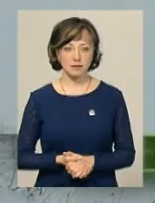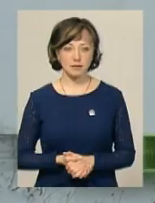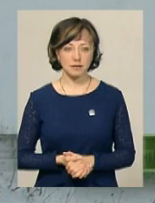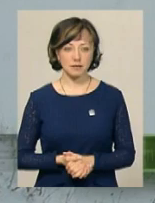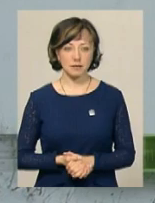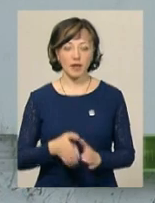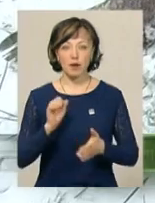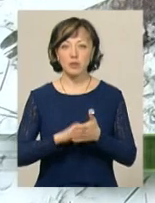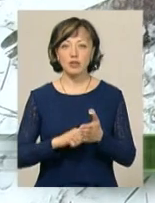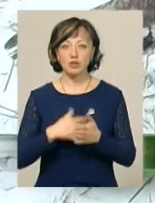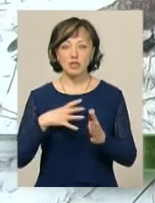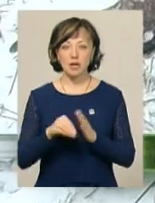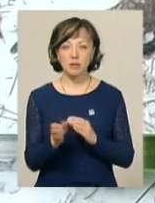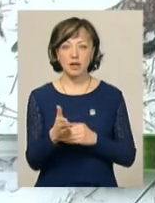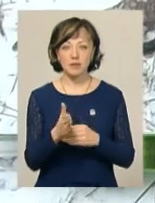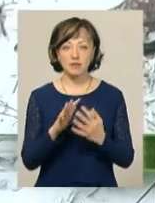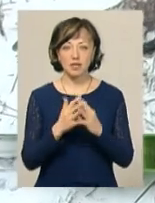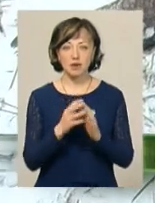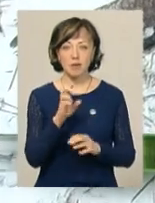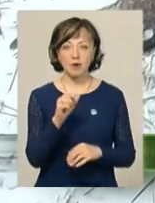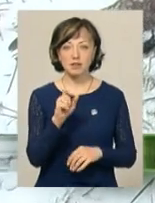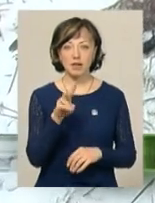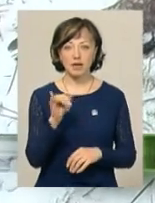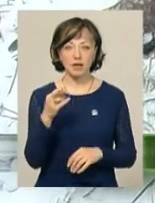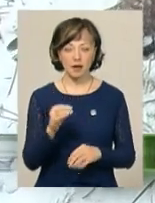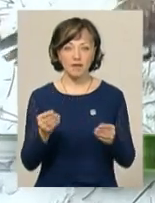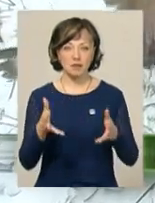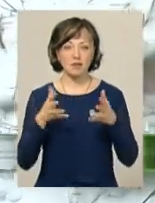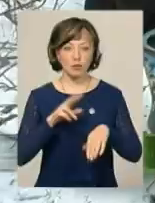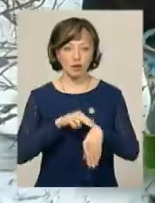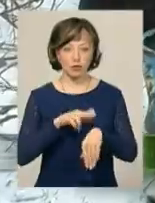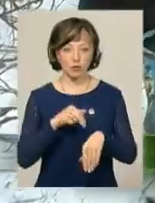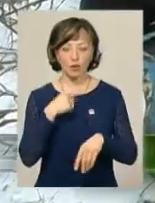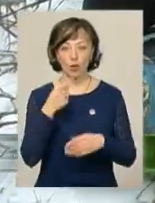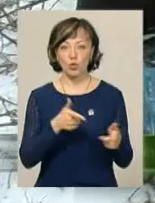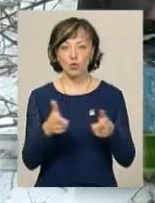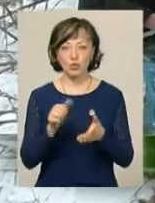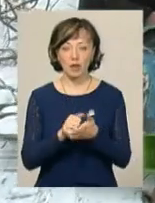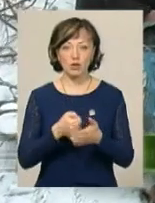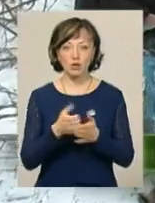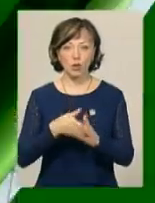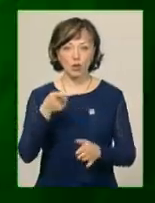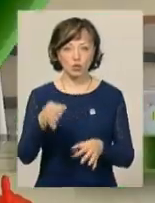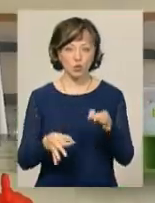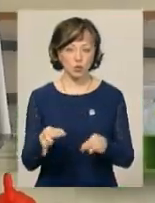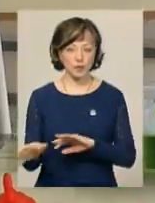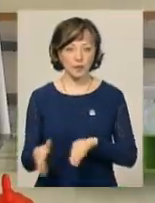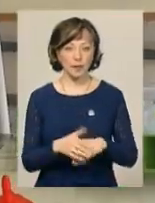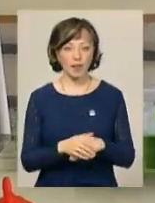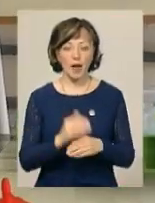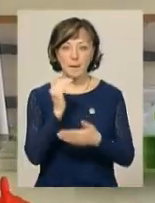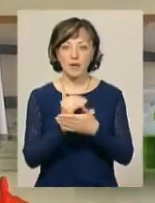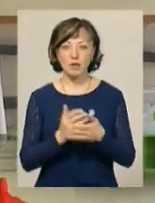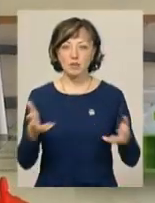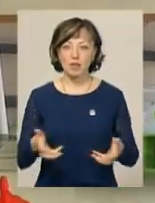Причину загибелі риби у селищі Базалія встановлюватимуть правоохоронці. Екологи готують в документи до суду. У меню